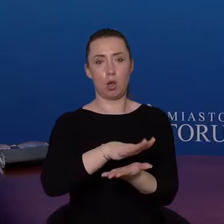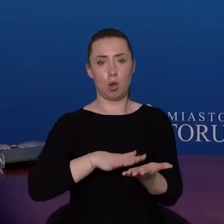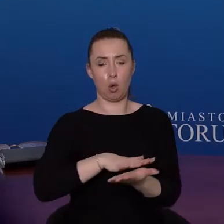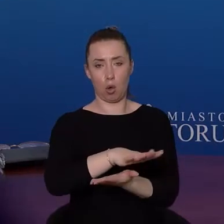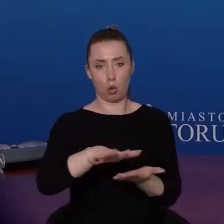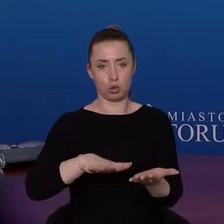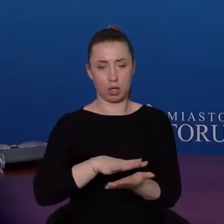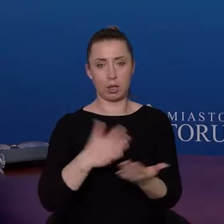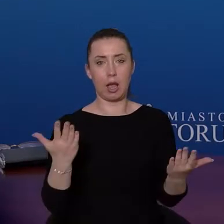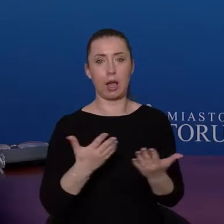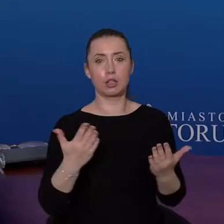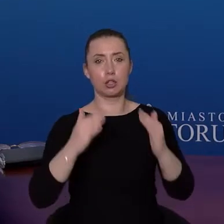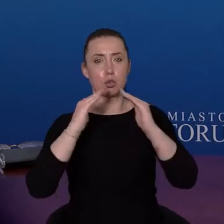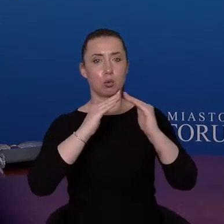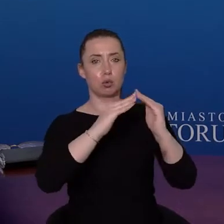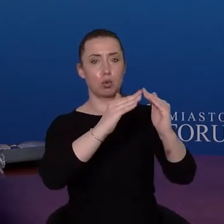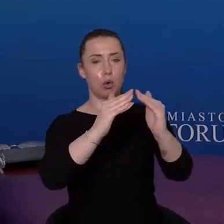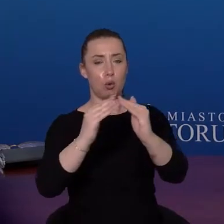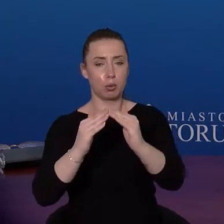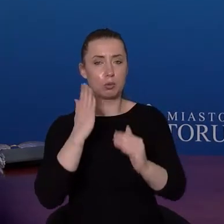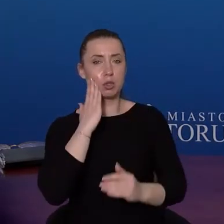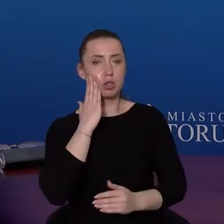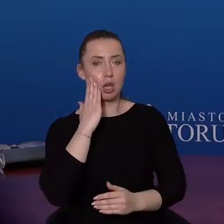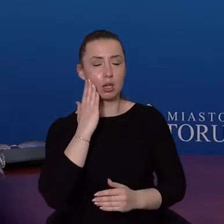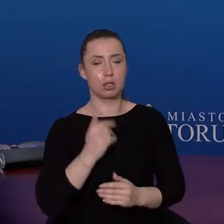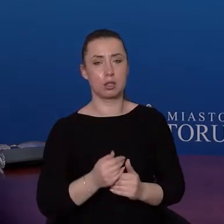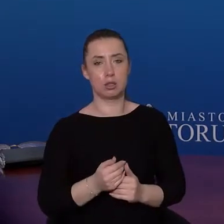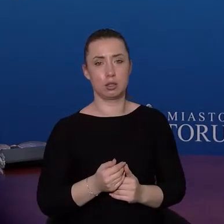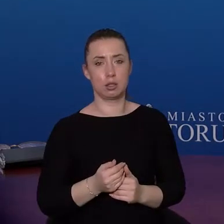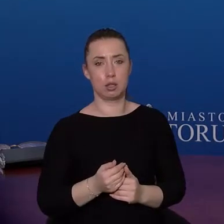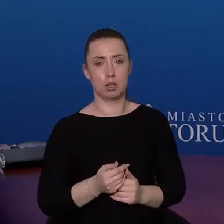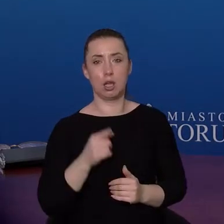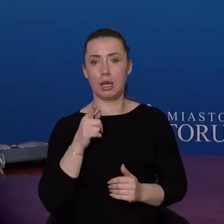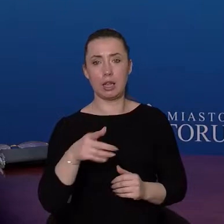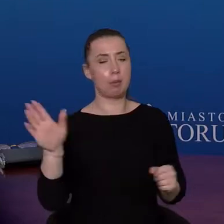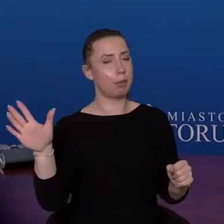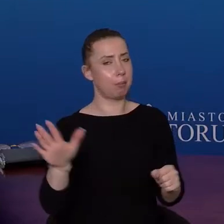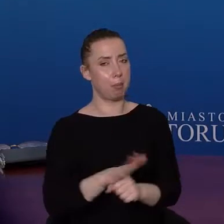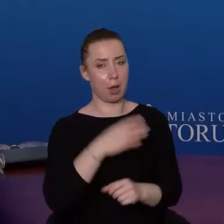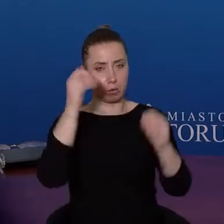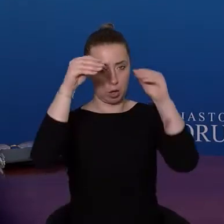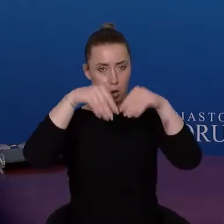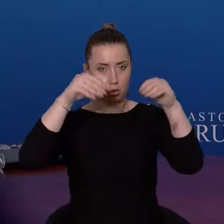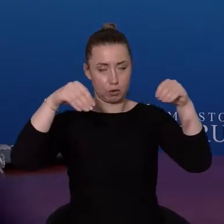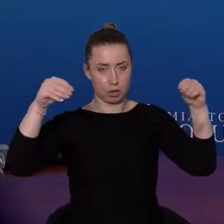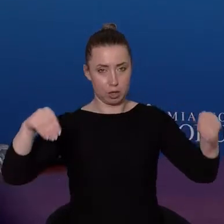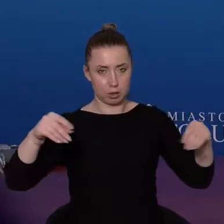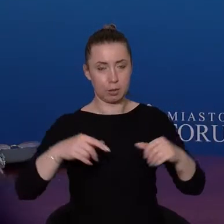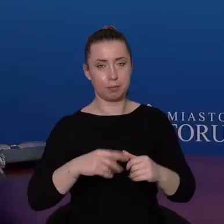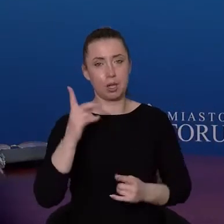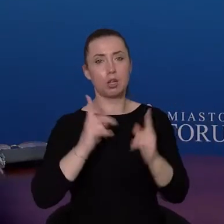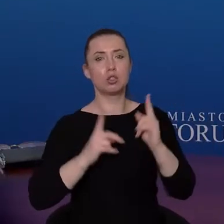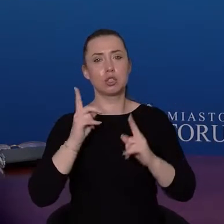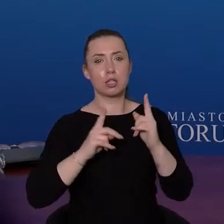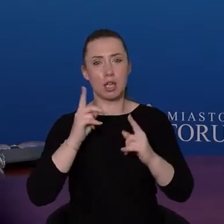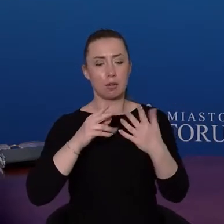ulic, gdzie jest zabudowa mieszkaniowa, w zdecydowanej większości pełne oświetlenie. W części jest to, co trzecia